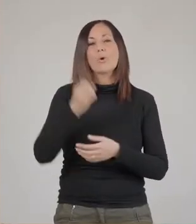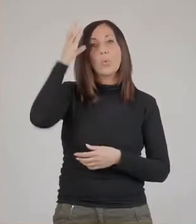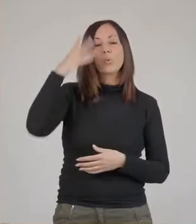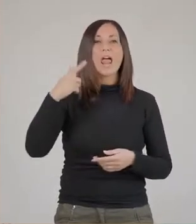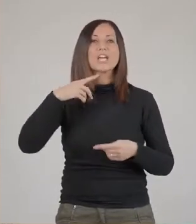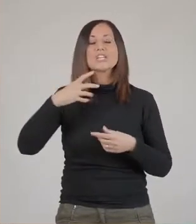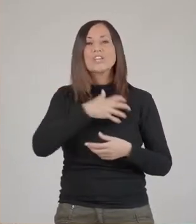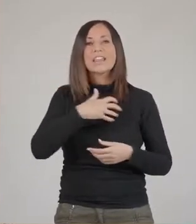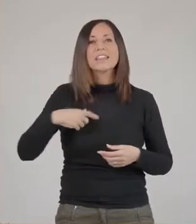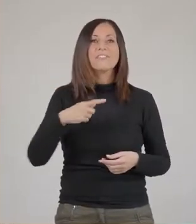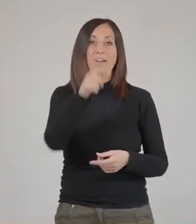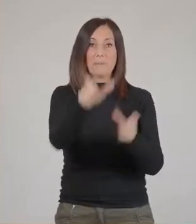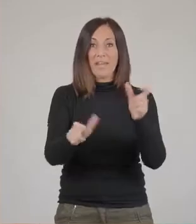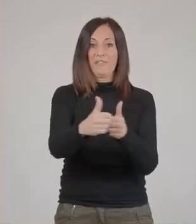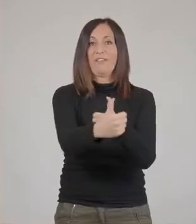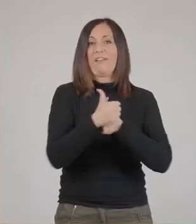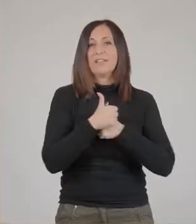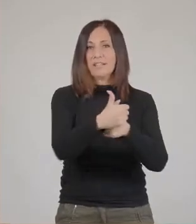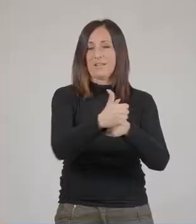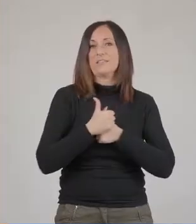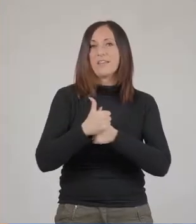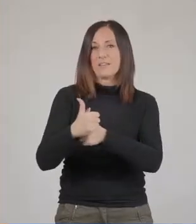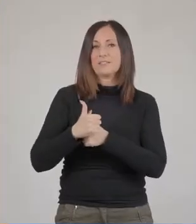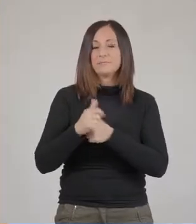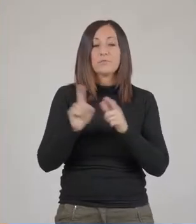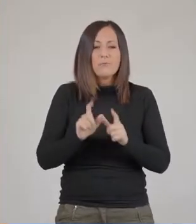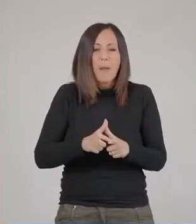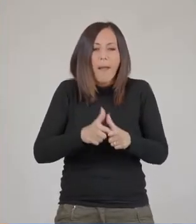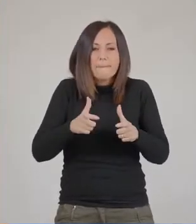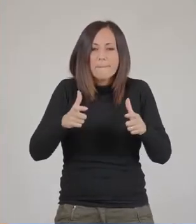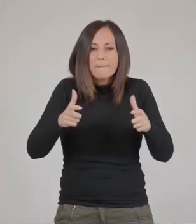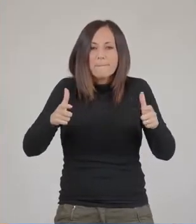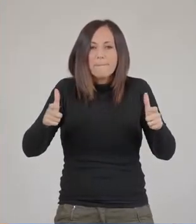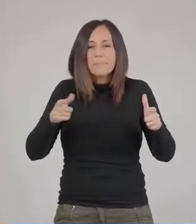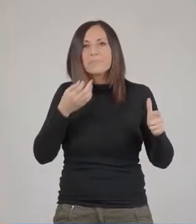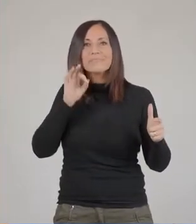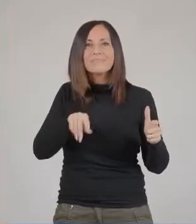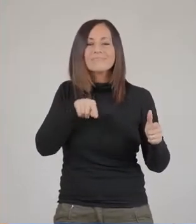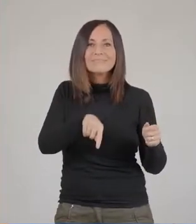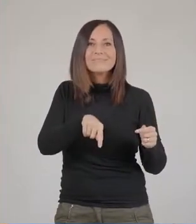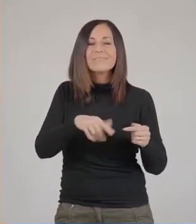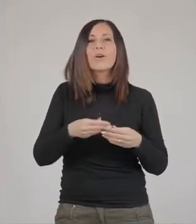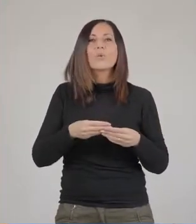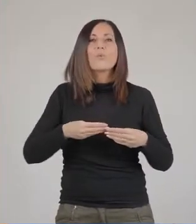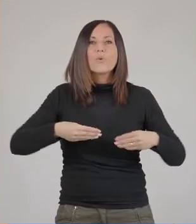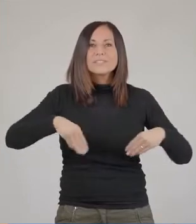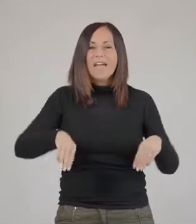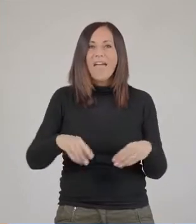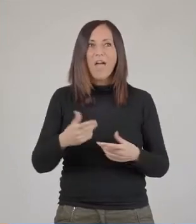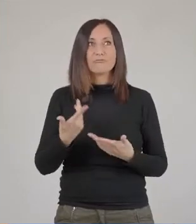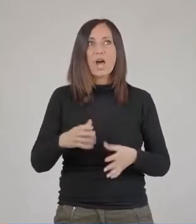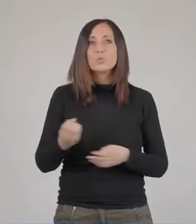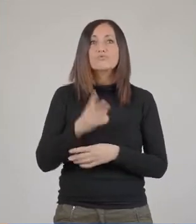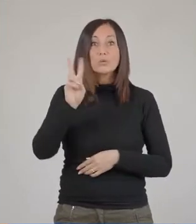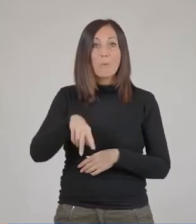culturale e scientifica che fidelizza le persone e che quindi allarga un po' il contesto laddove il museo, come